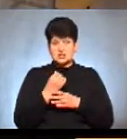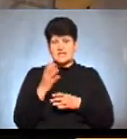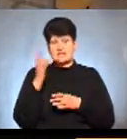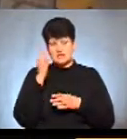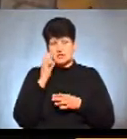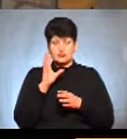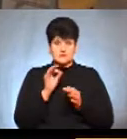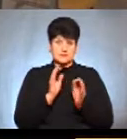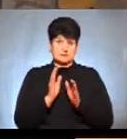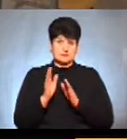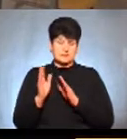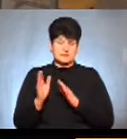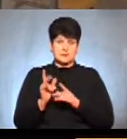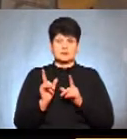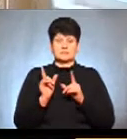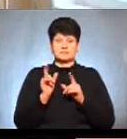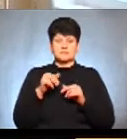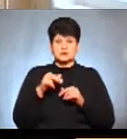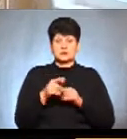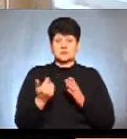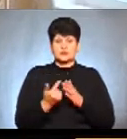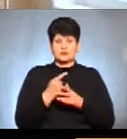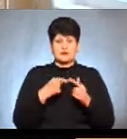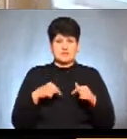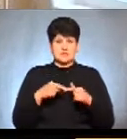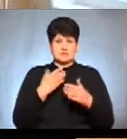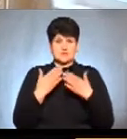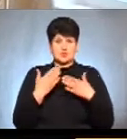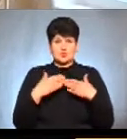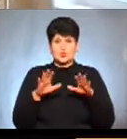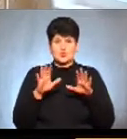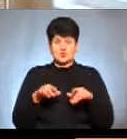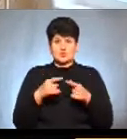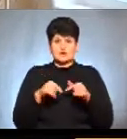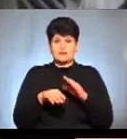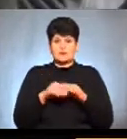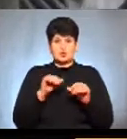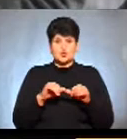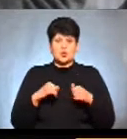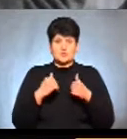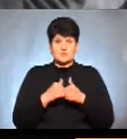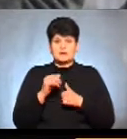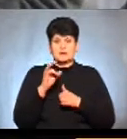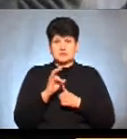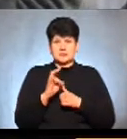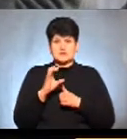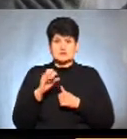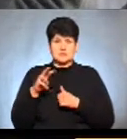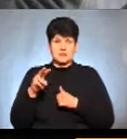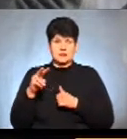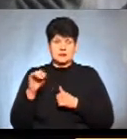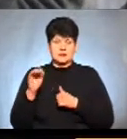що все в порядку. Вирушаємо знову на дільницю. Спілкуємося з головою дільничної виборчої комісії Наталою Смєловою.